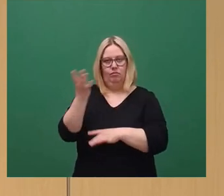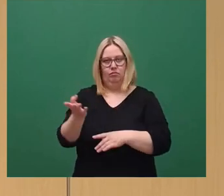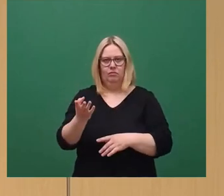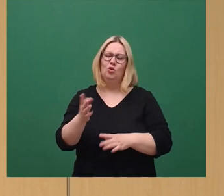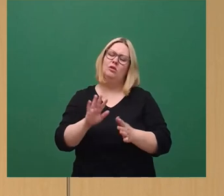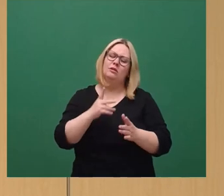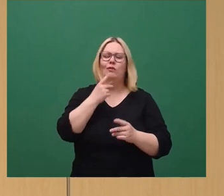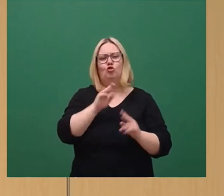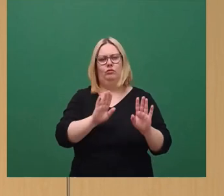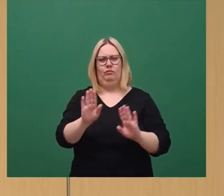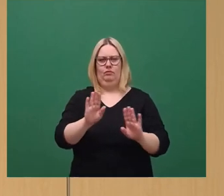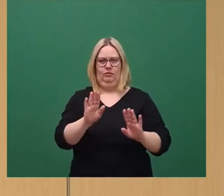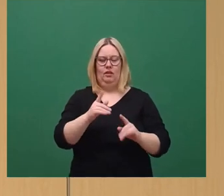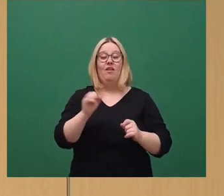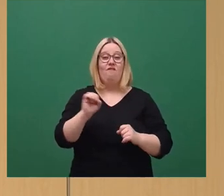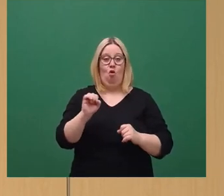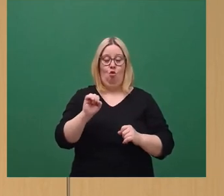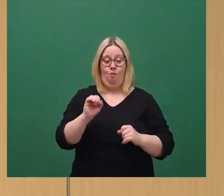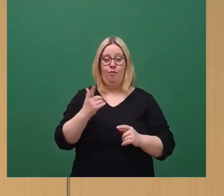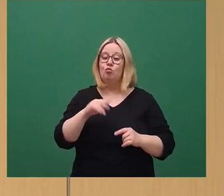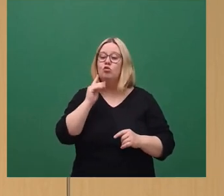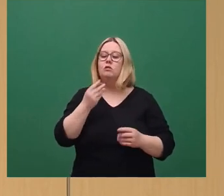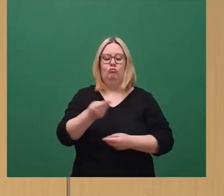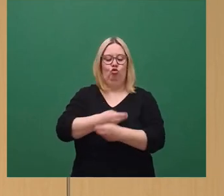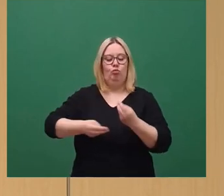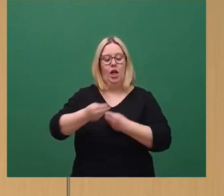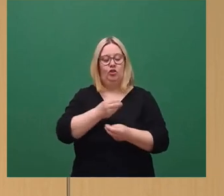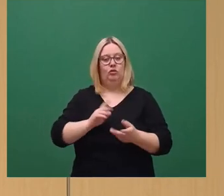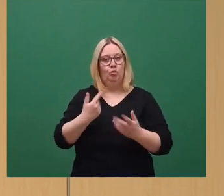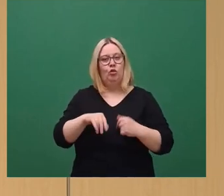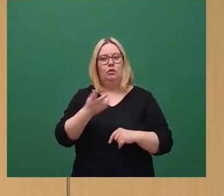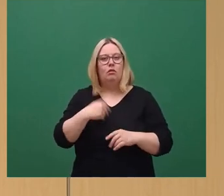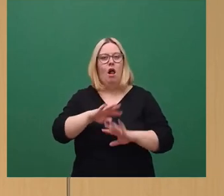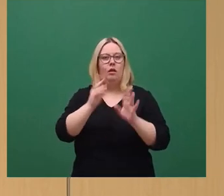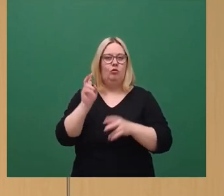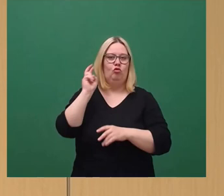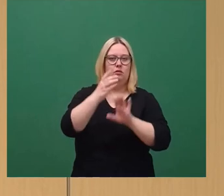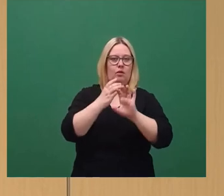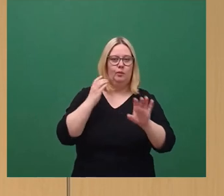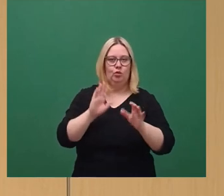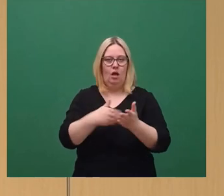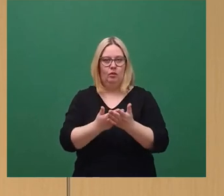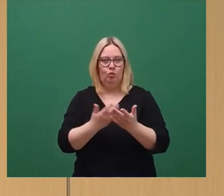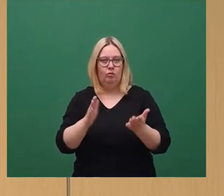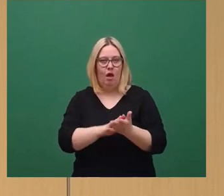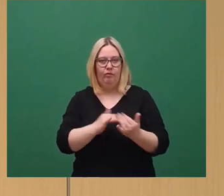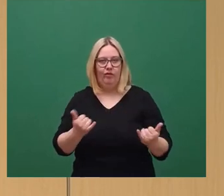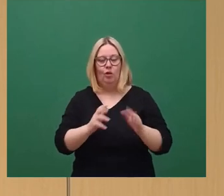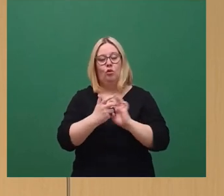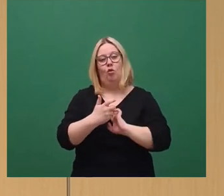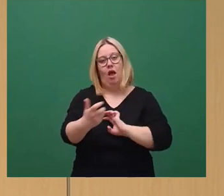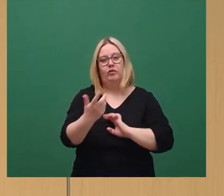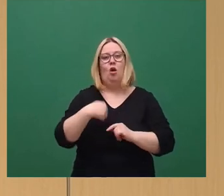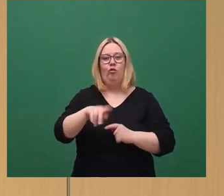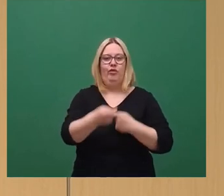differenzieren, denn natürlich müssen wir darüber reden, wie wir das wichtige Nahverkehrsangebot für unsere Stadt erhalten und langfristig auch finanzieren